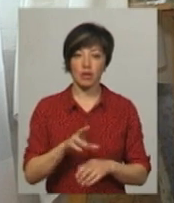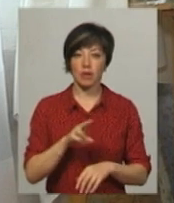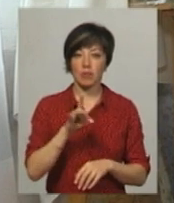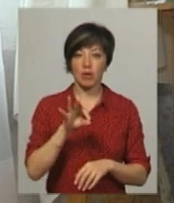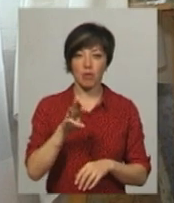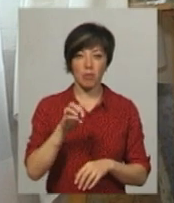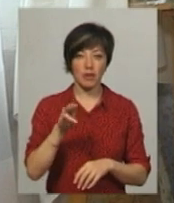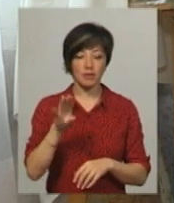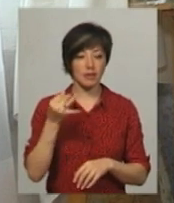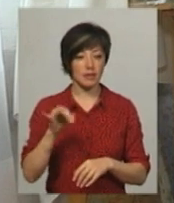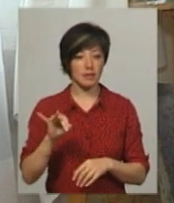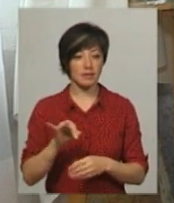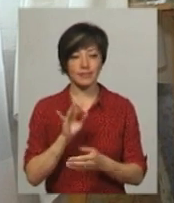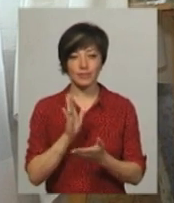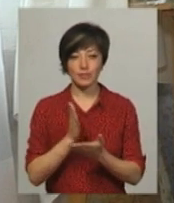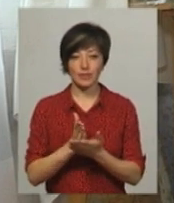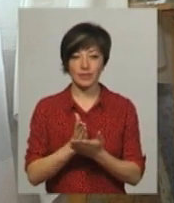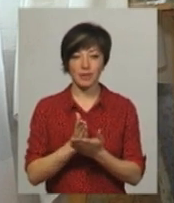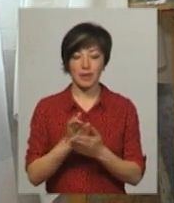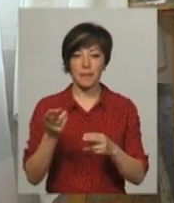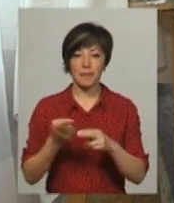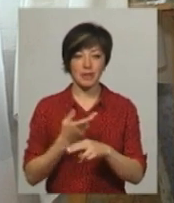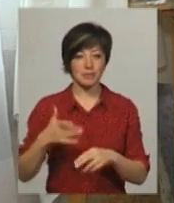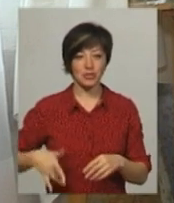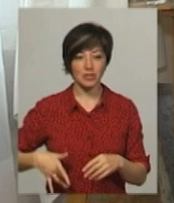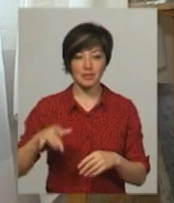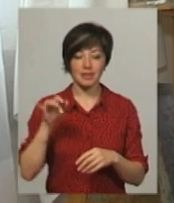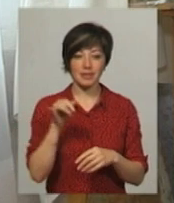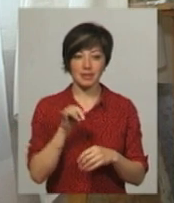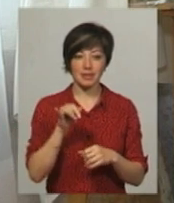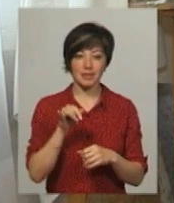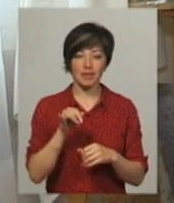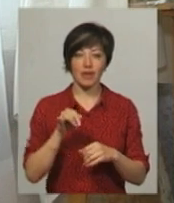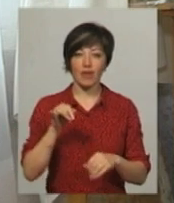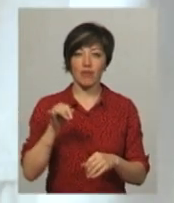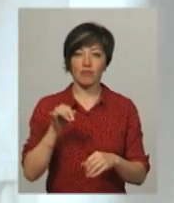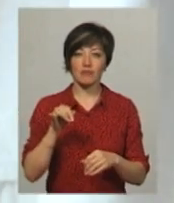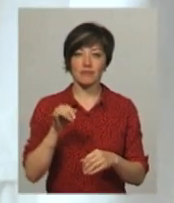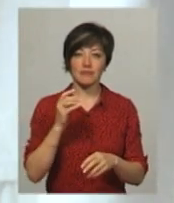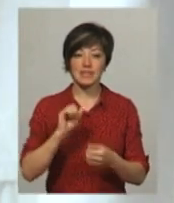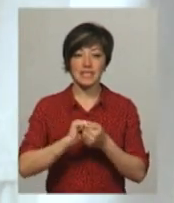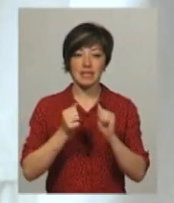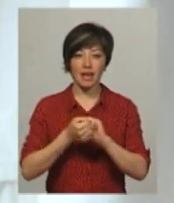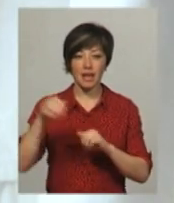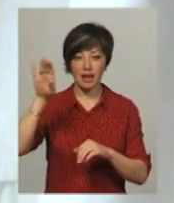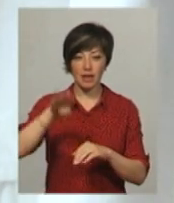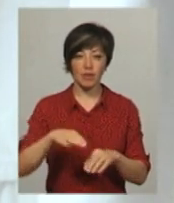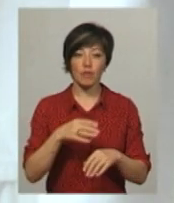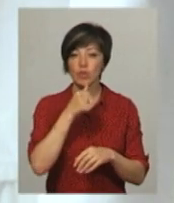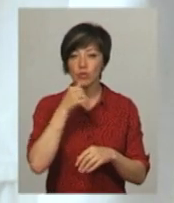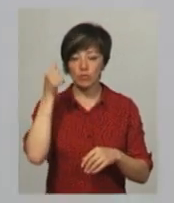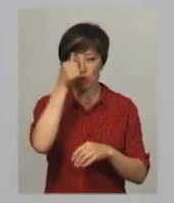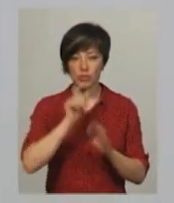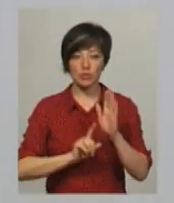там є порожнина, то буде Прометей, який там без печінки, в скелі прикований. Минулого року Костянтит почав